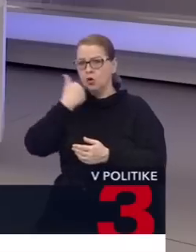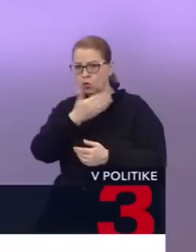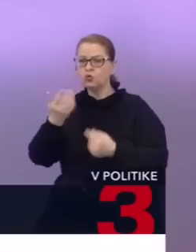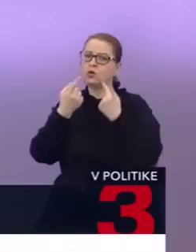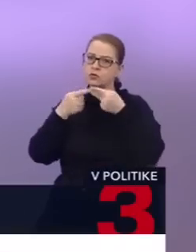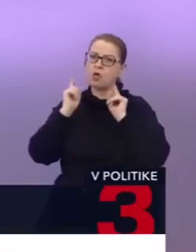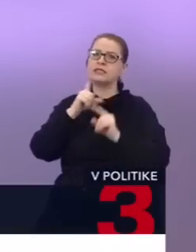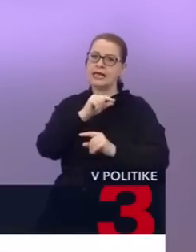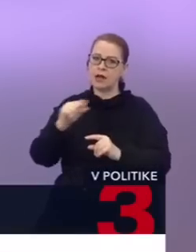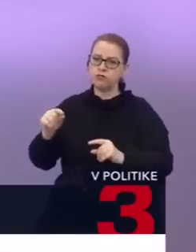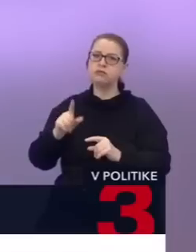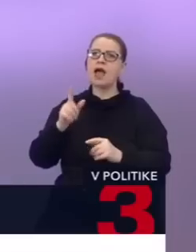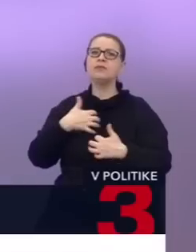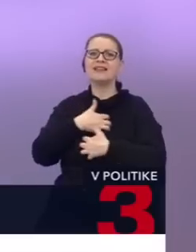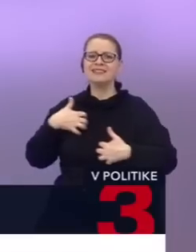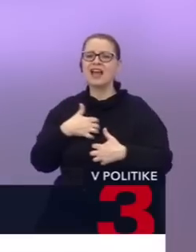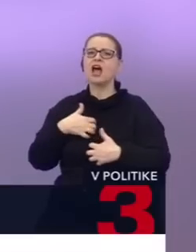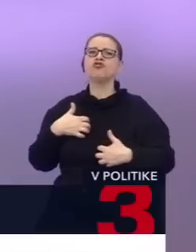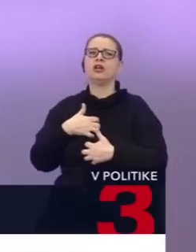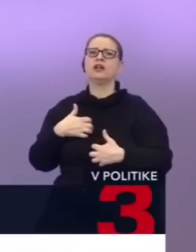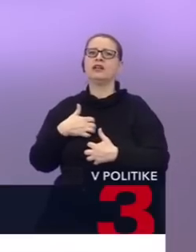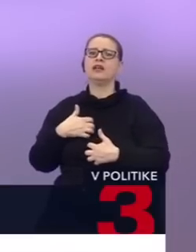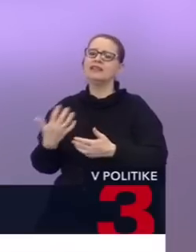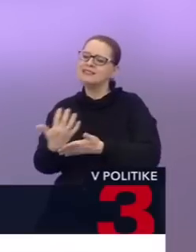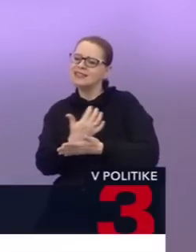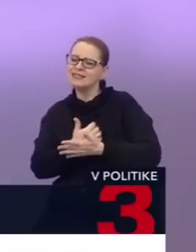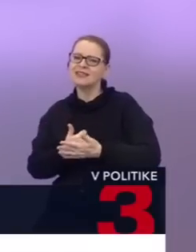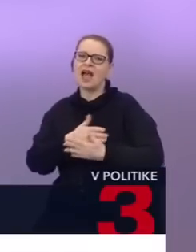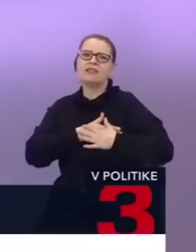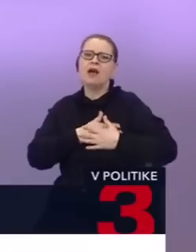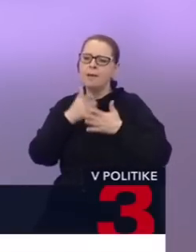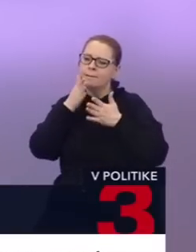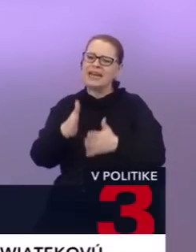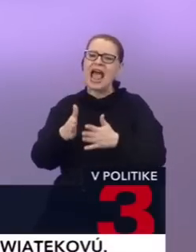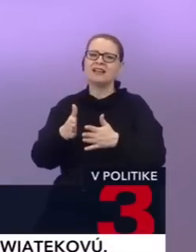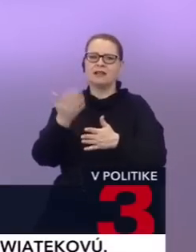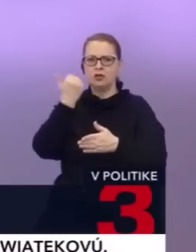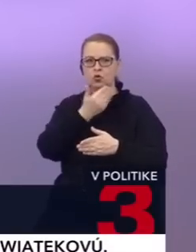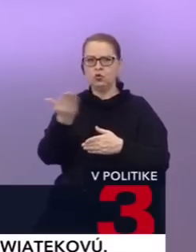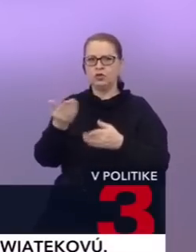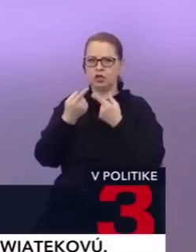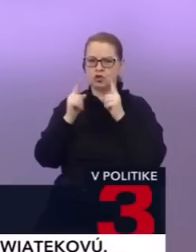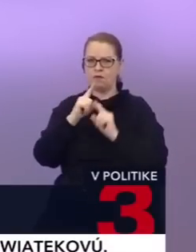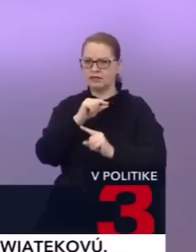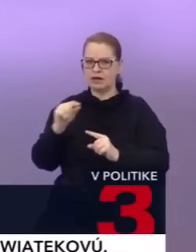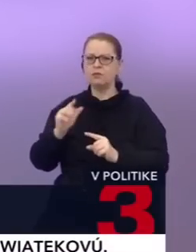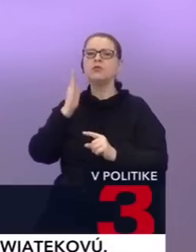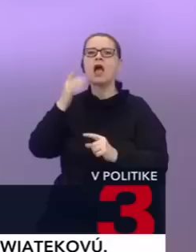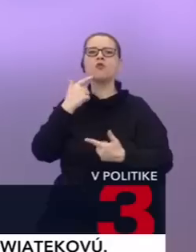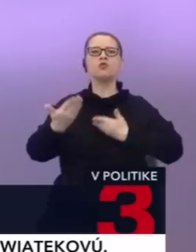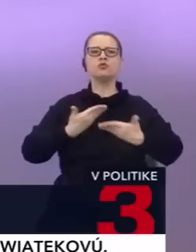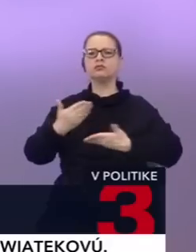Slovenskej republiky a uchádzali sa o hlas a priazeň vlastne občanov Slovenskej republiky tým, ako budú vystupovať.